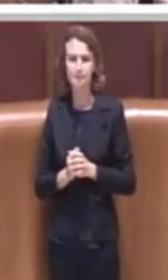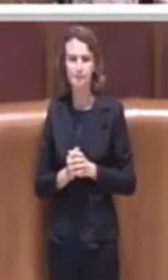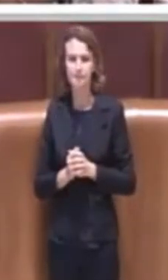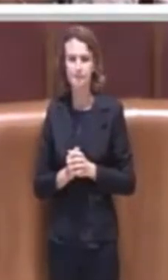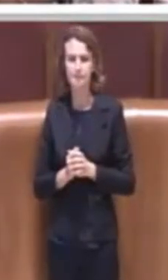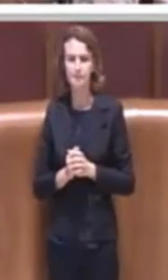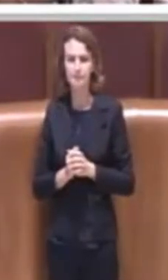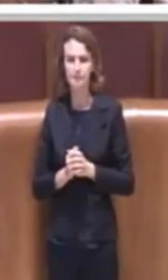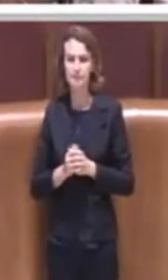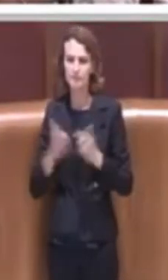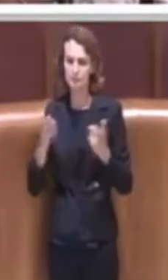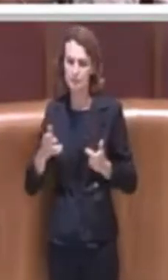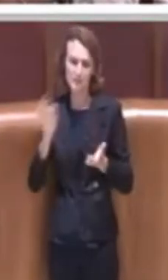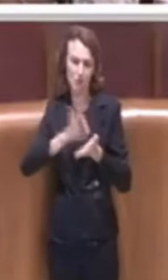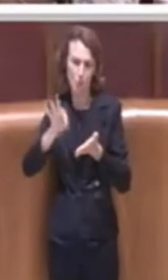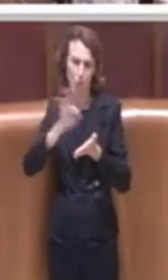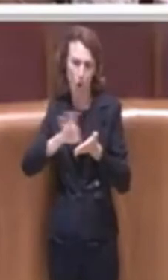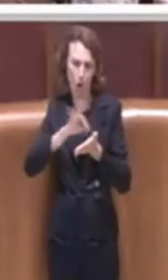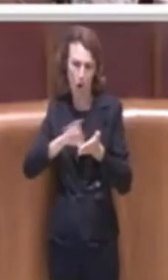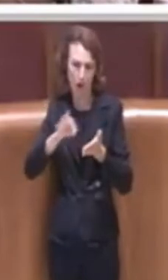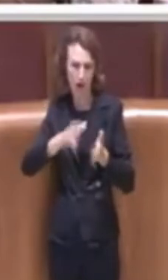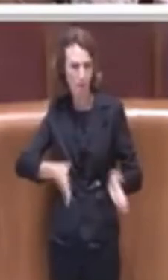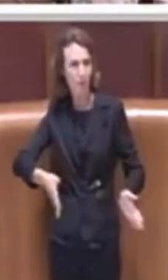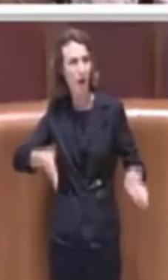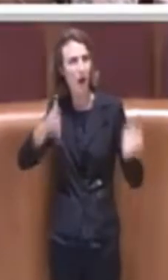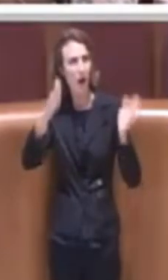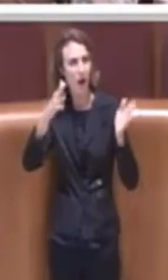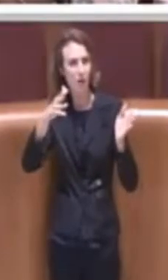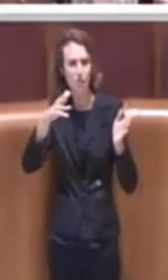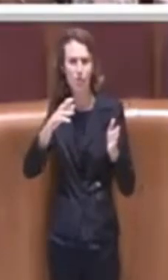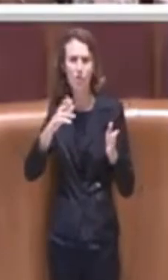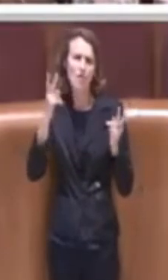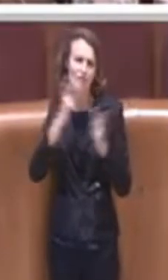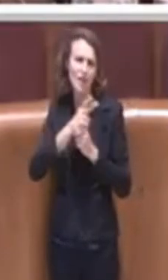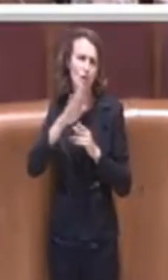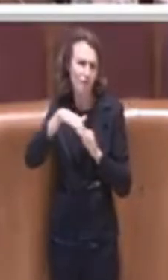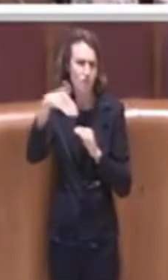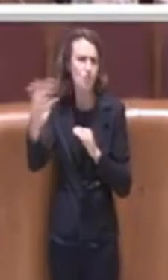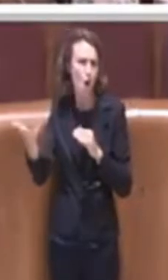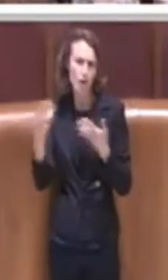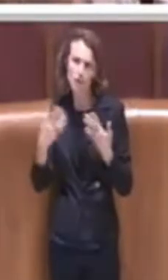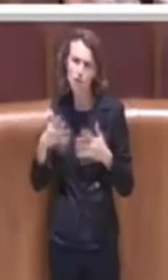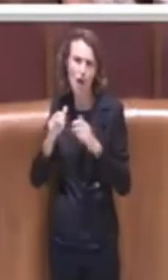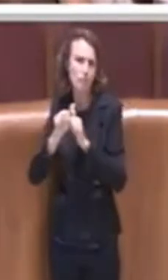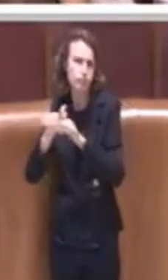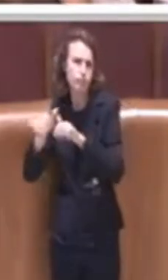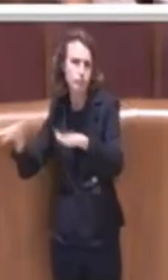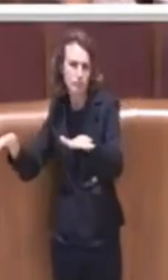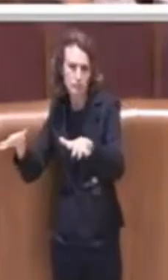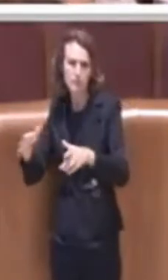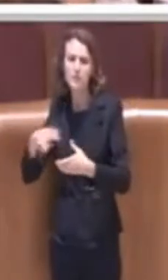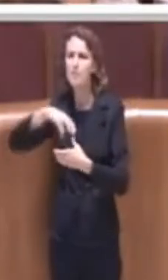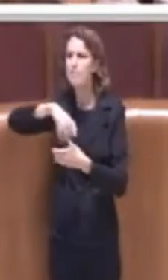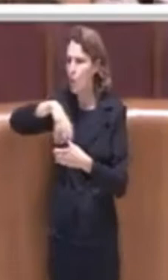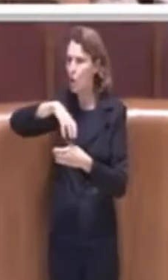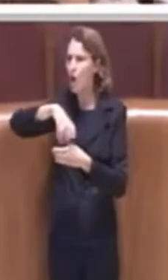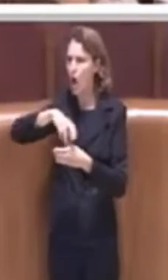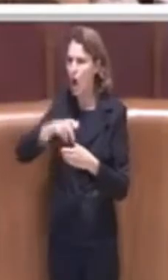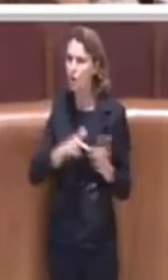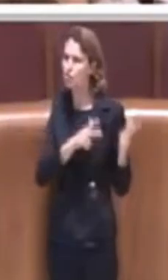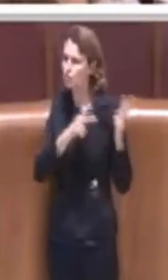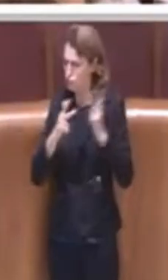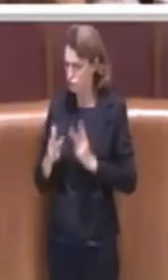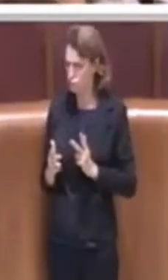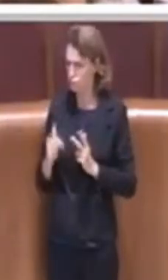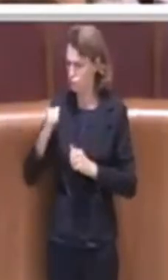edificio scolastico già ci si è un pochino orientati verso questo percorso. Voglio ricordare che anche